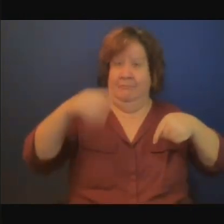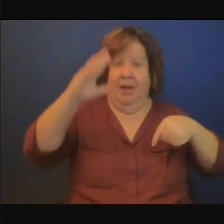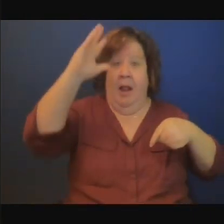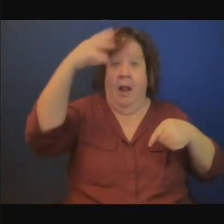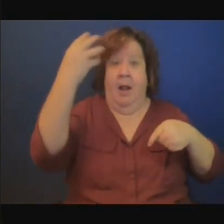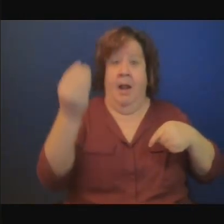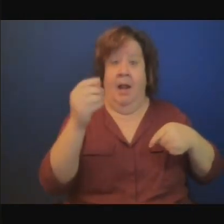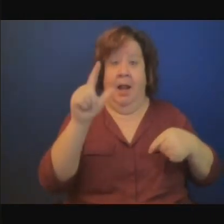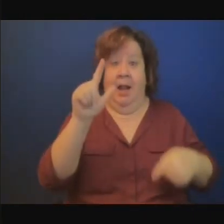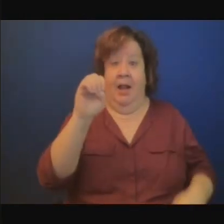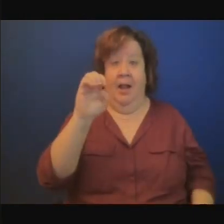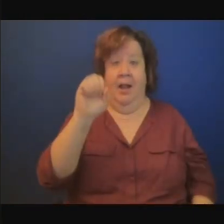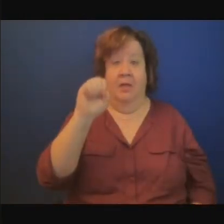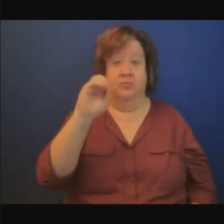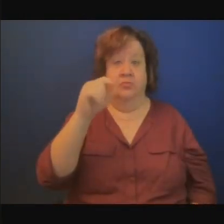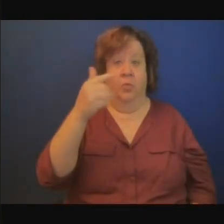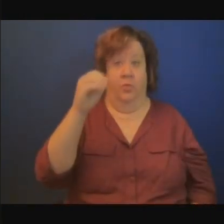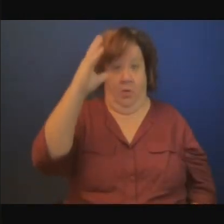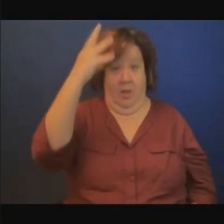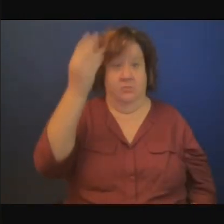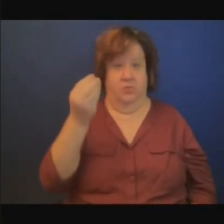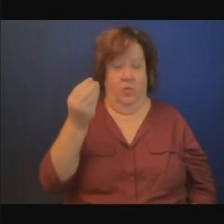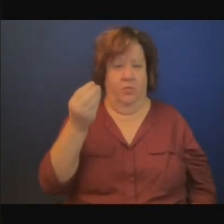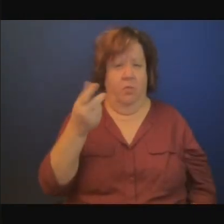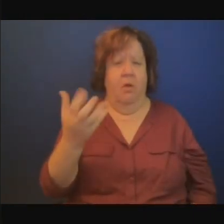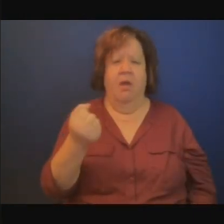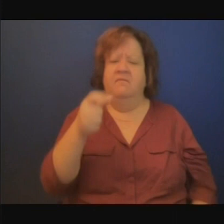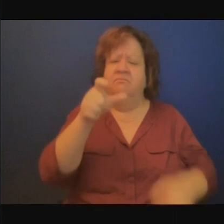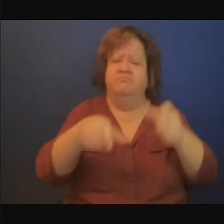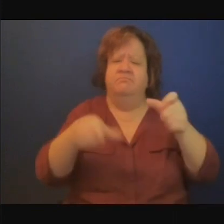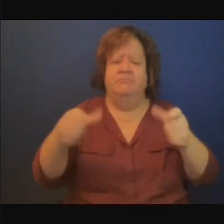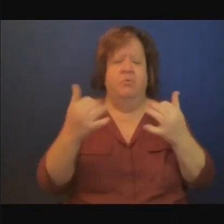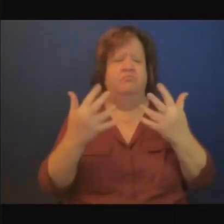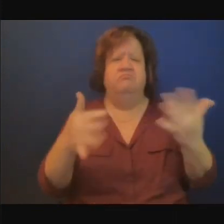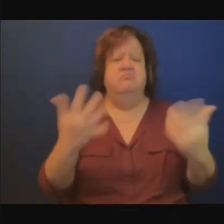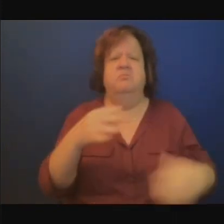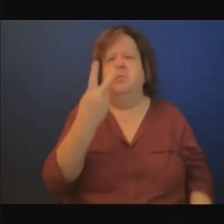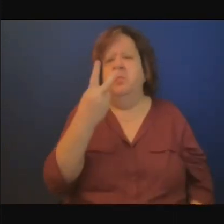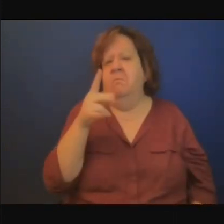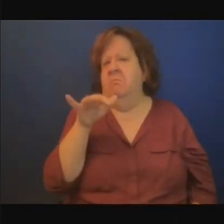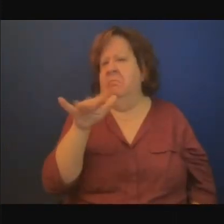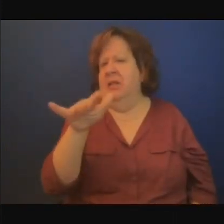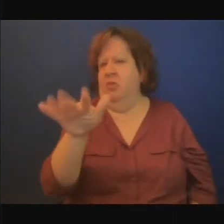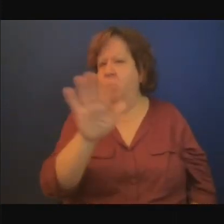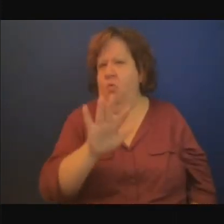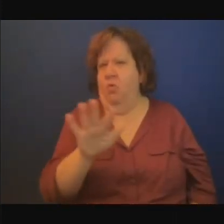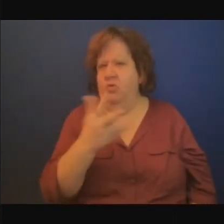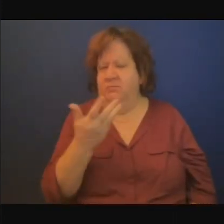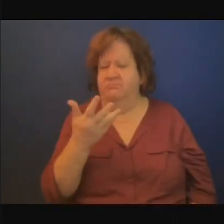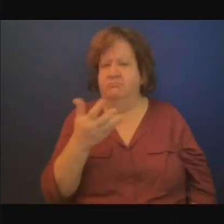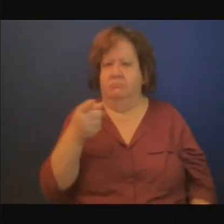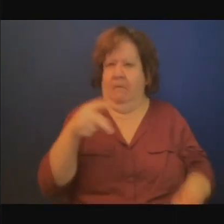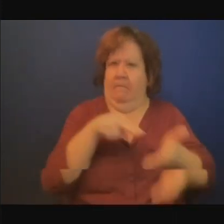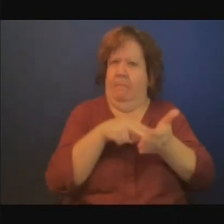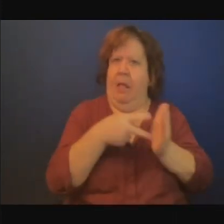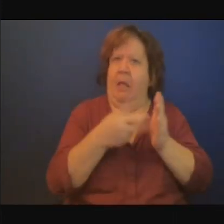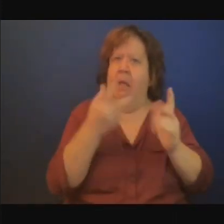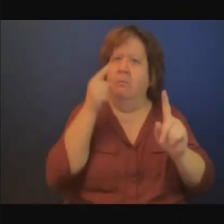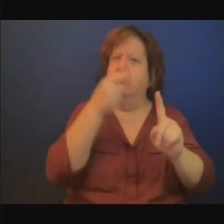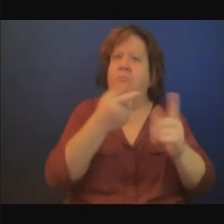population de 2 millions d'habitants envisage un projet solaire